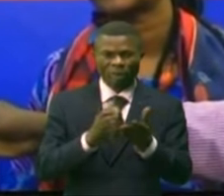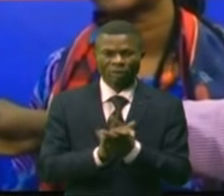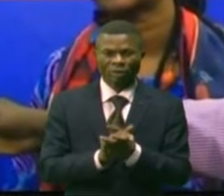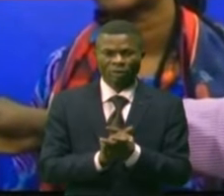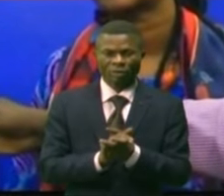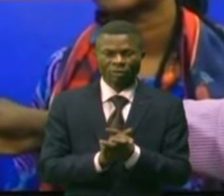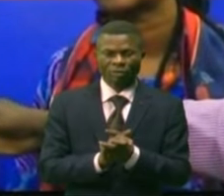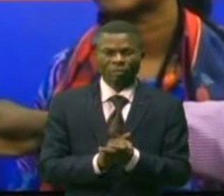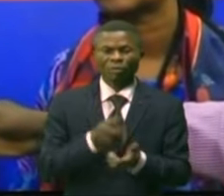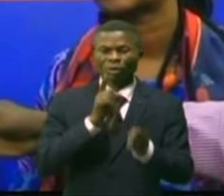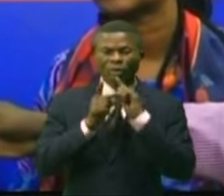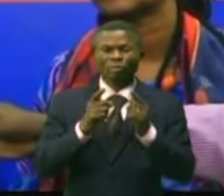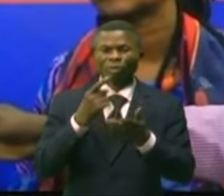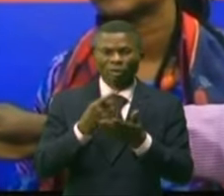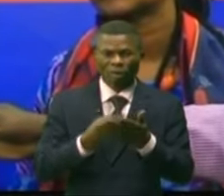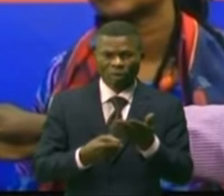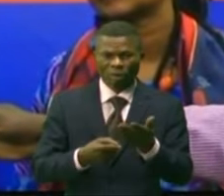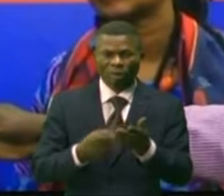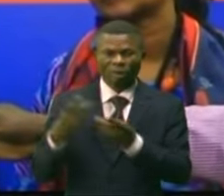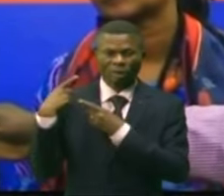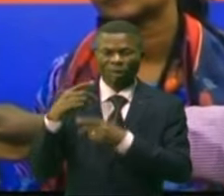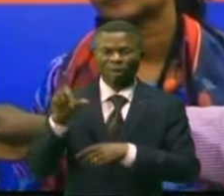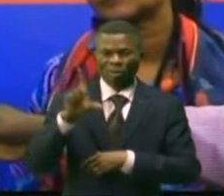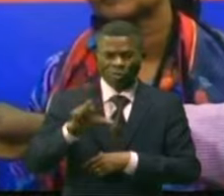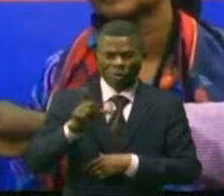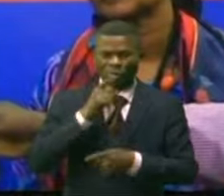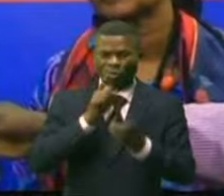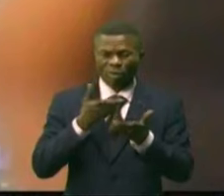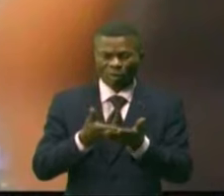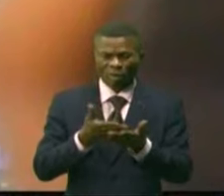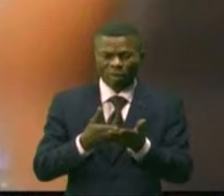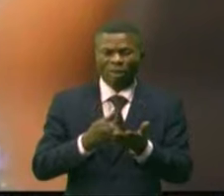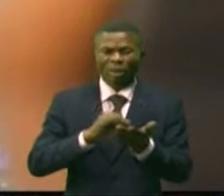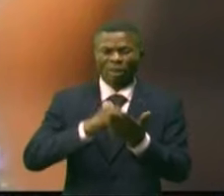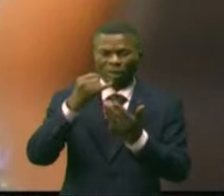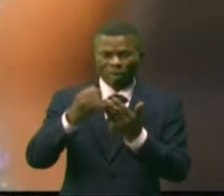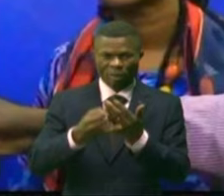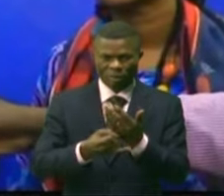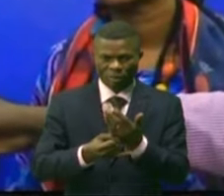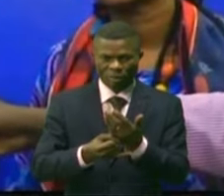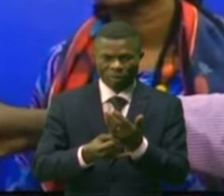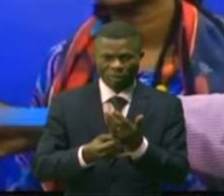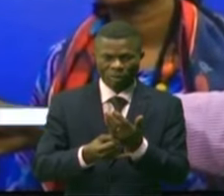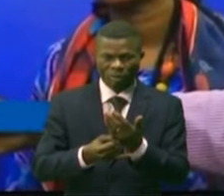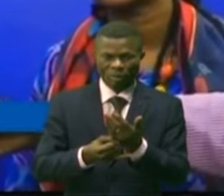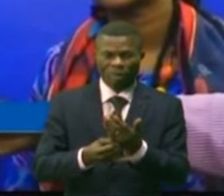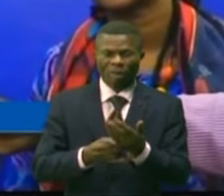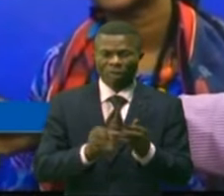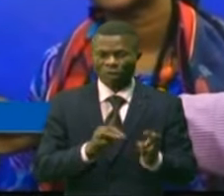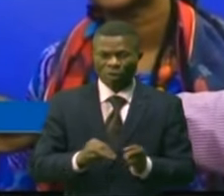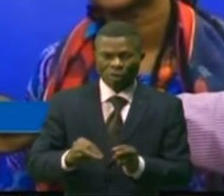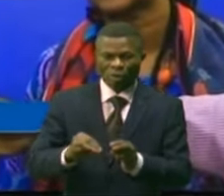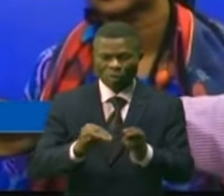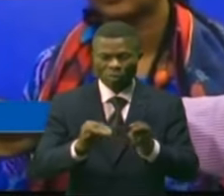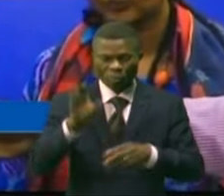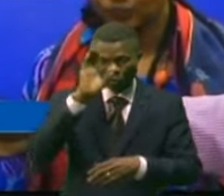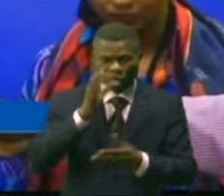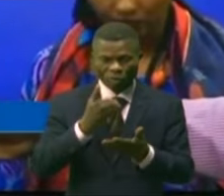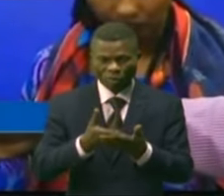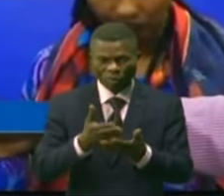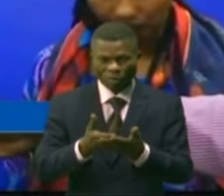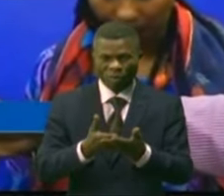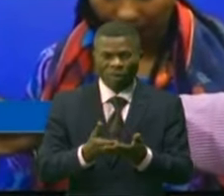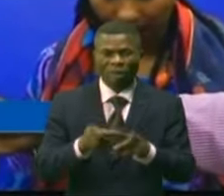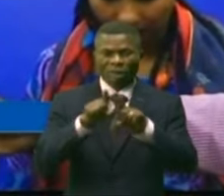Les sciences de l'ingénieur sont une des priorités qui sont touchées par l'ensemble de nos projets. C'était pour nous une priorité stratégique. Quand le président